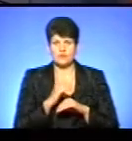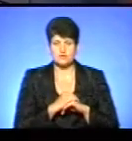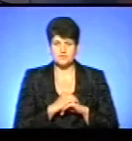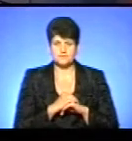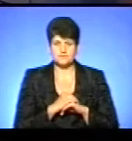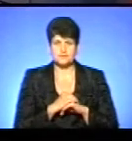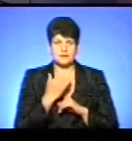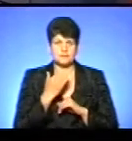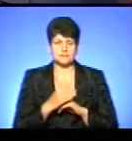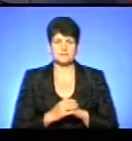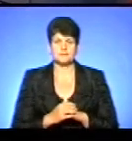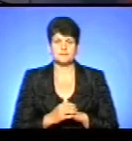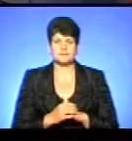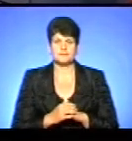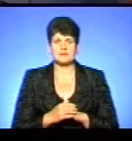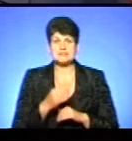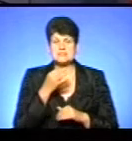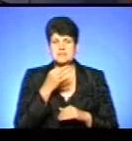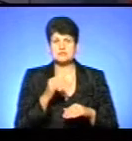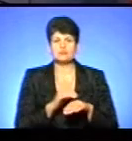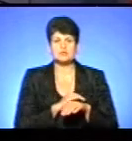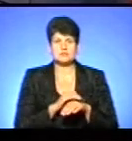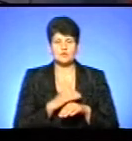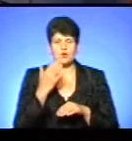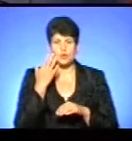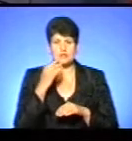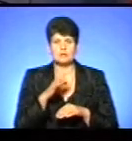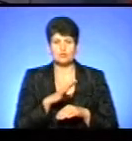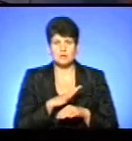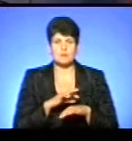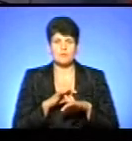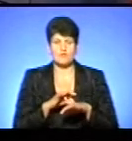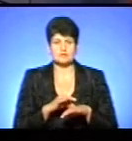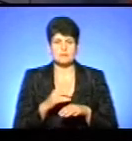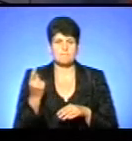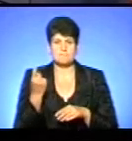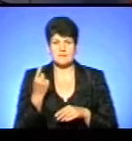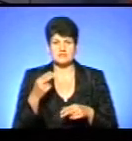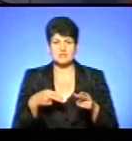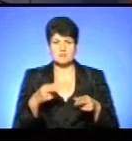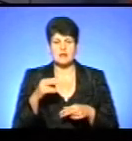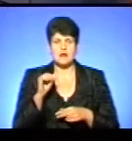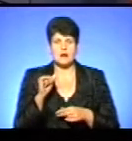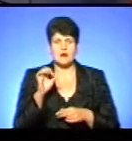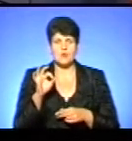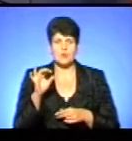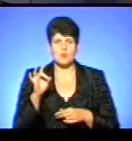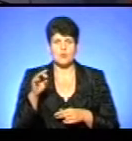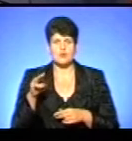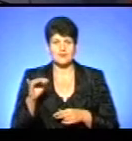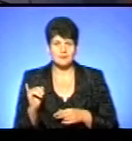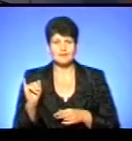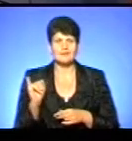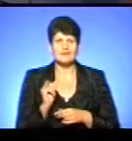вечора. Запитуйте. Скажіть, будь ласка, коли була проведена перша операція на АОРСІ і ким?